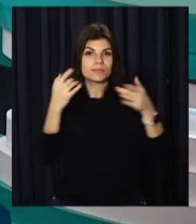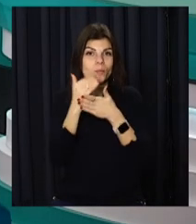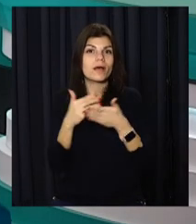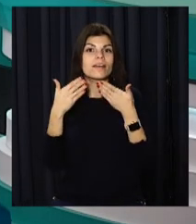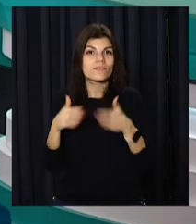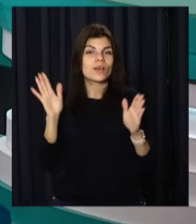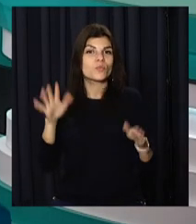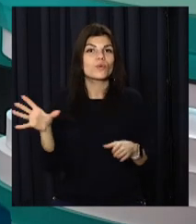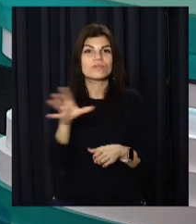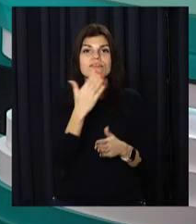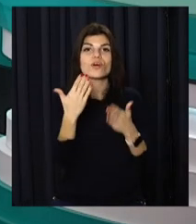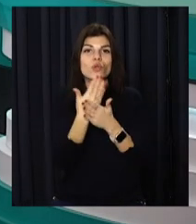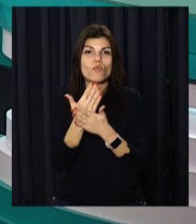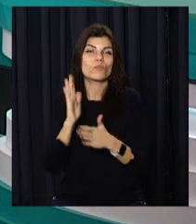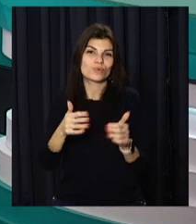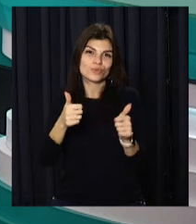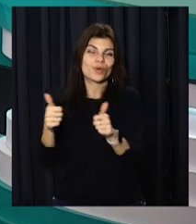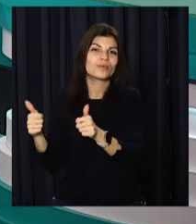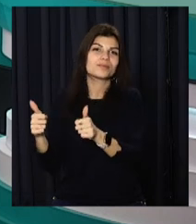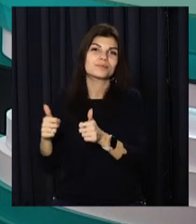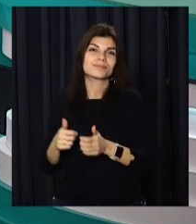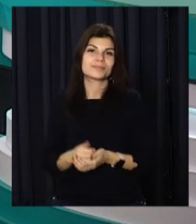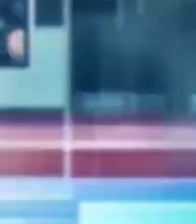з «Відкритим» та нехай всі новини будуть добрими.